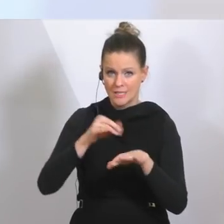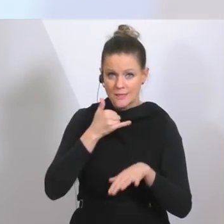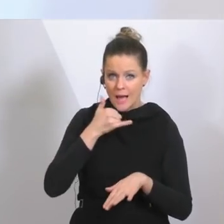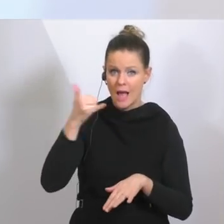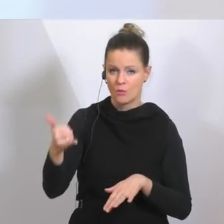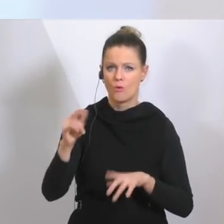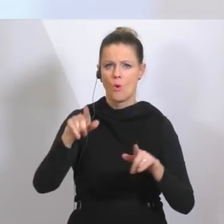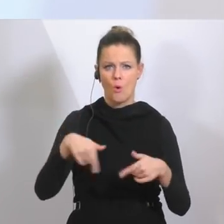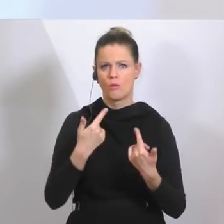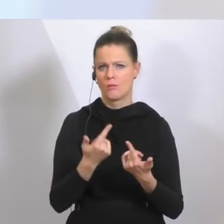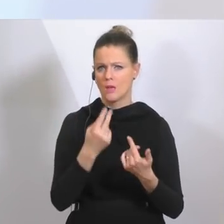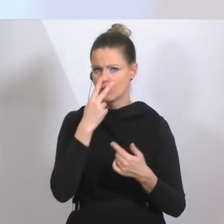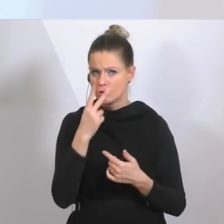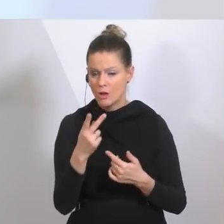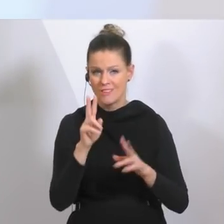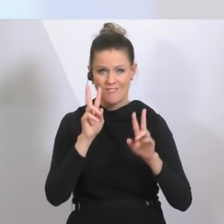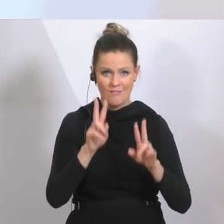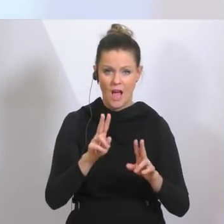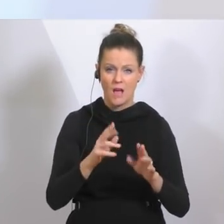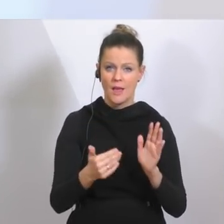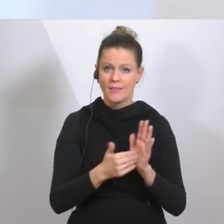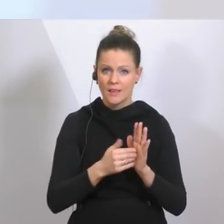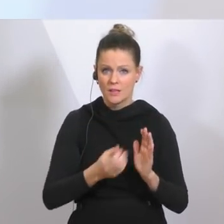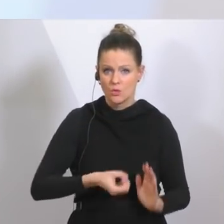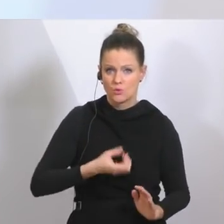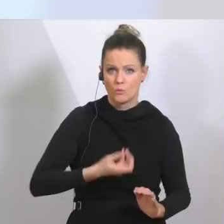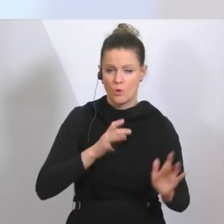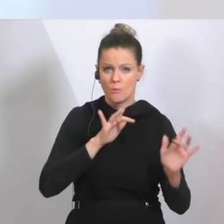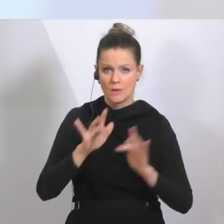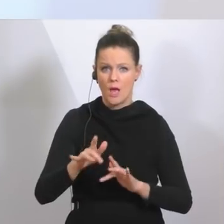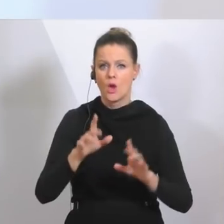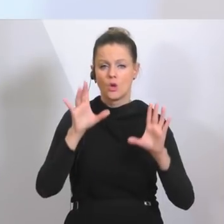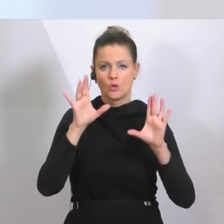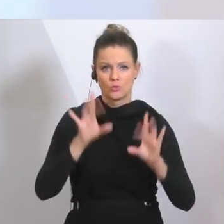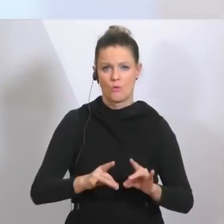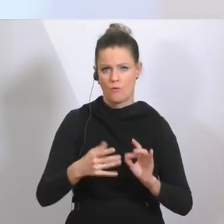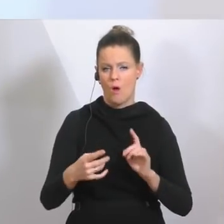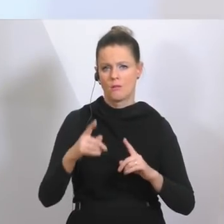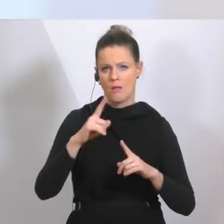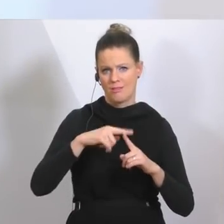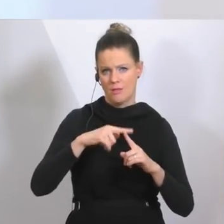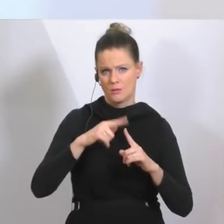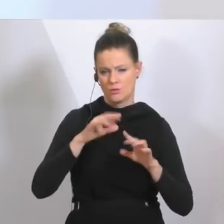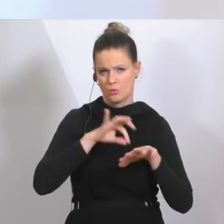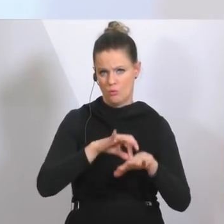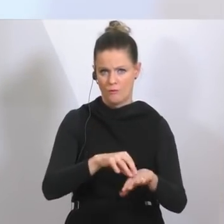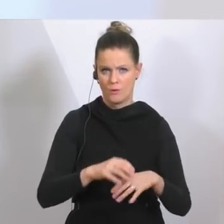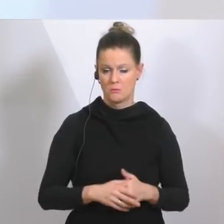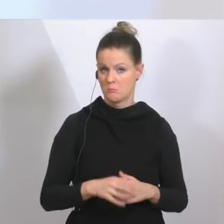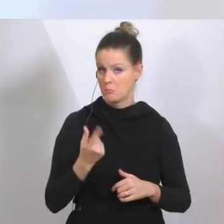dann zu einer Abklärung und wenn dringende Symptome und Verdachtsmomente da sind, kommt es zu einer Testung. Das heißt, das Problem ist nicht die